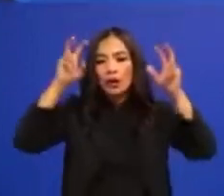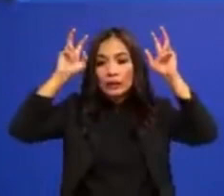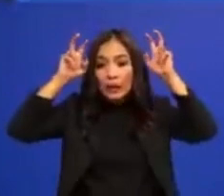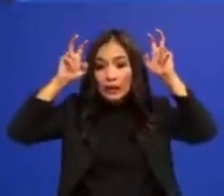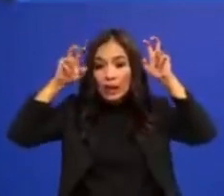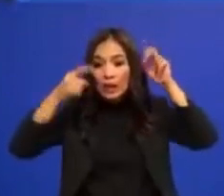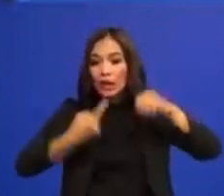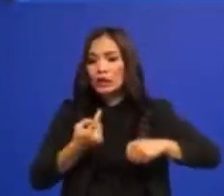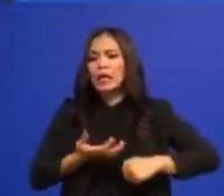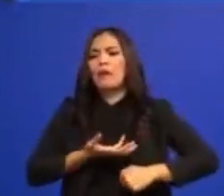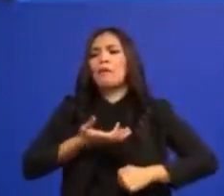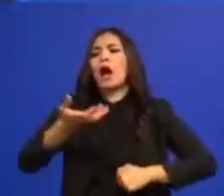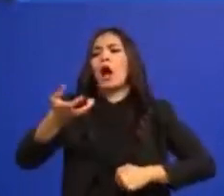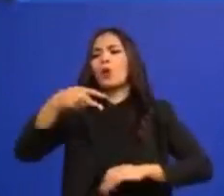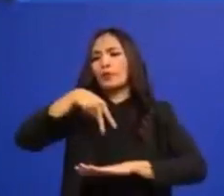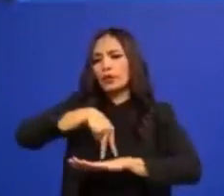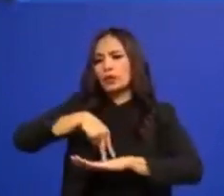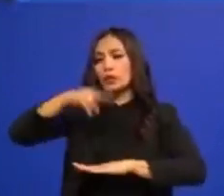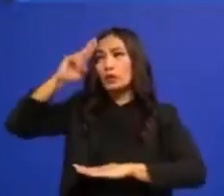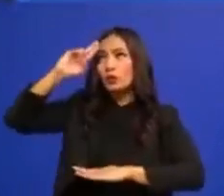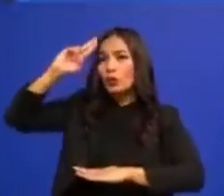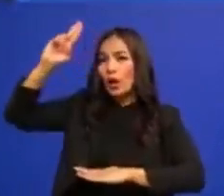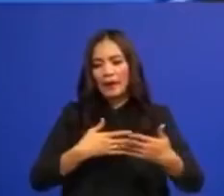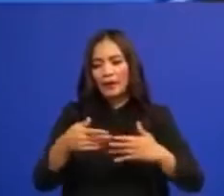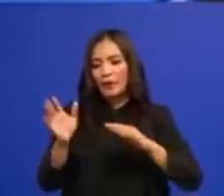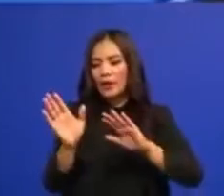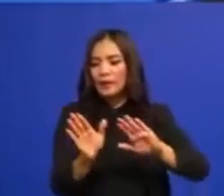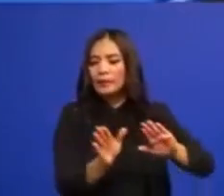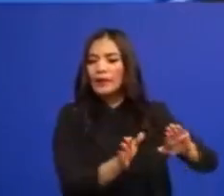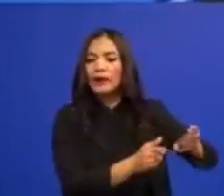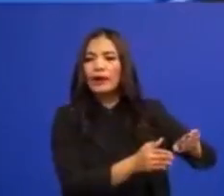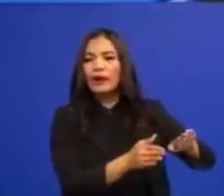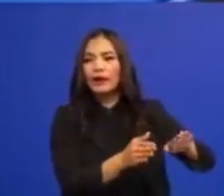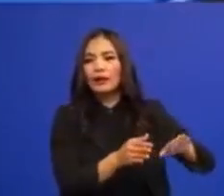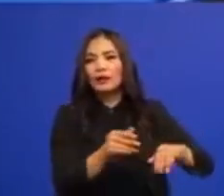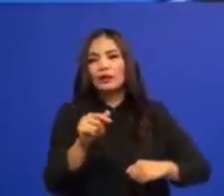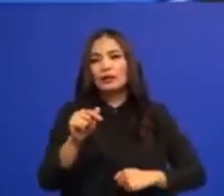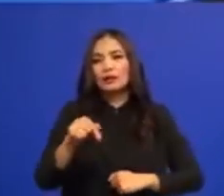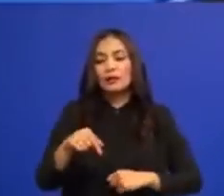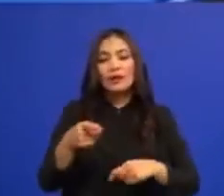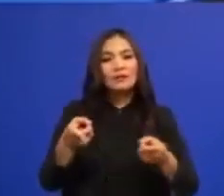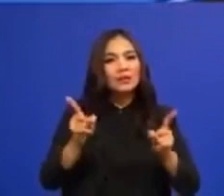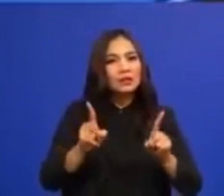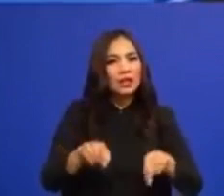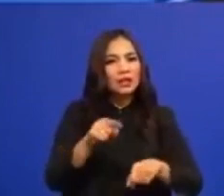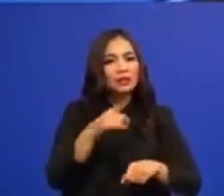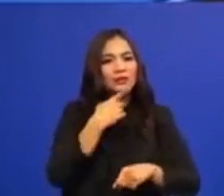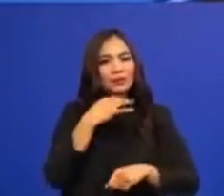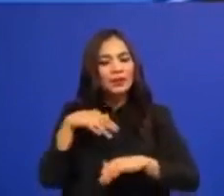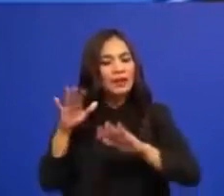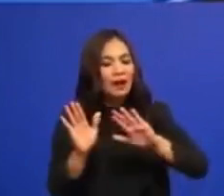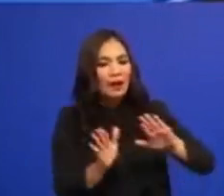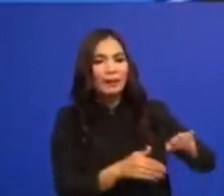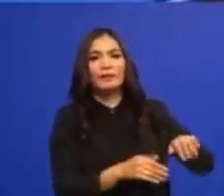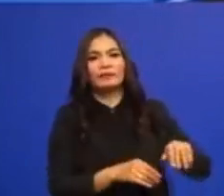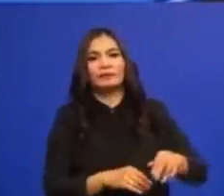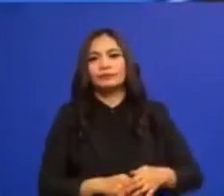kita juga mau di pihak Tuhan. Dengan demikian menganggapnya remeh,